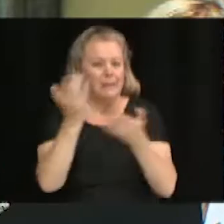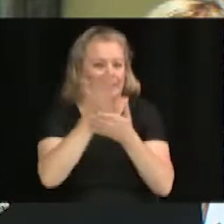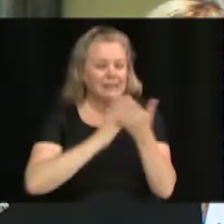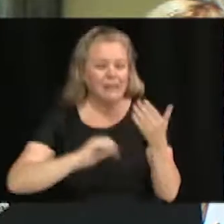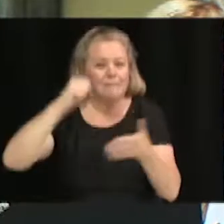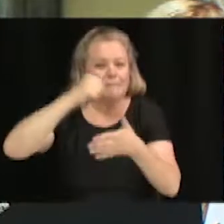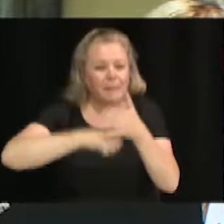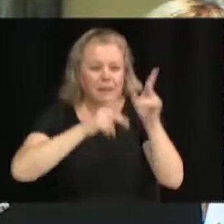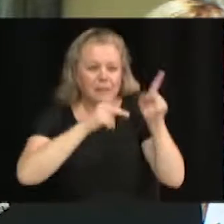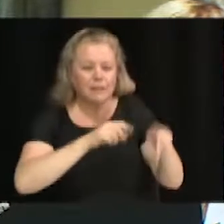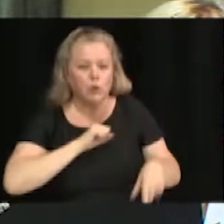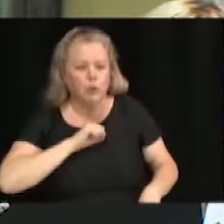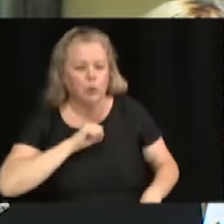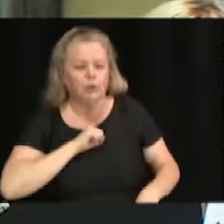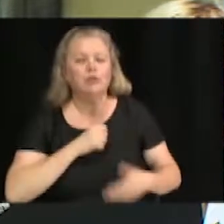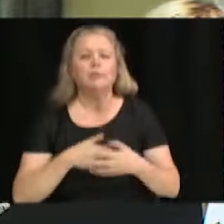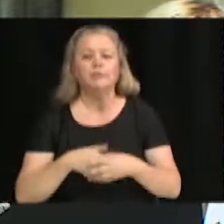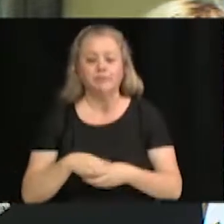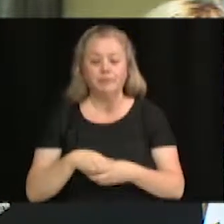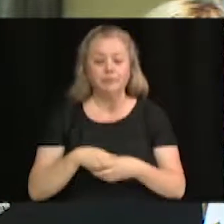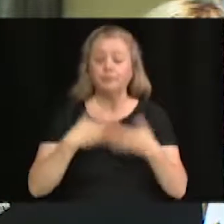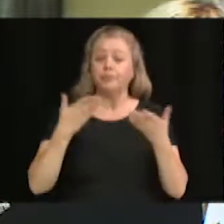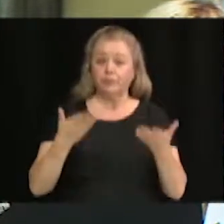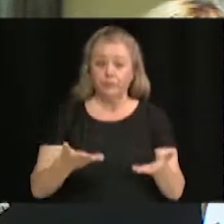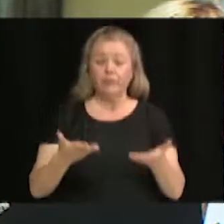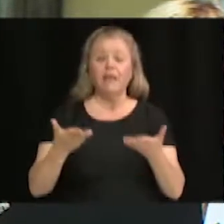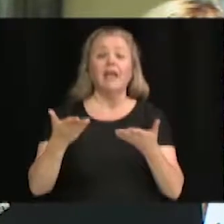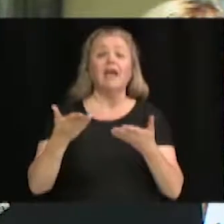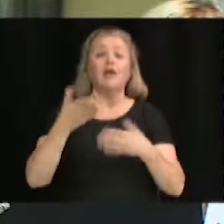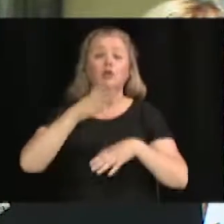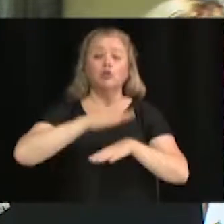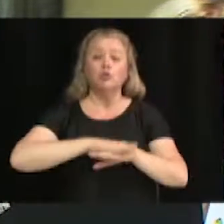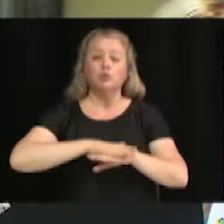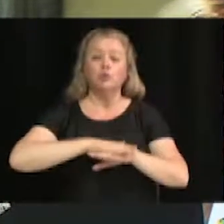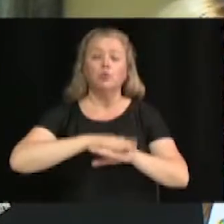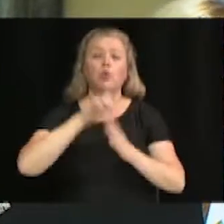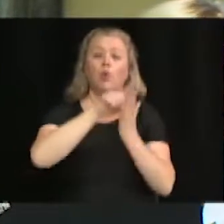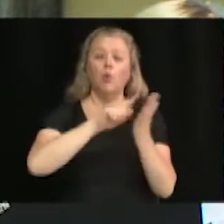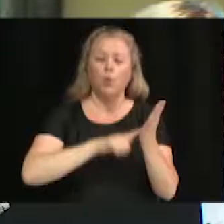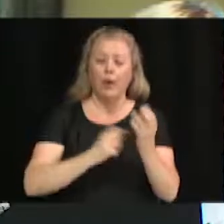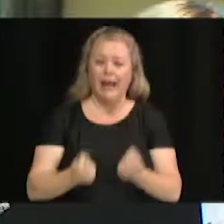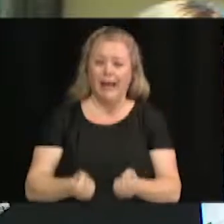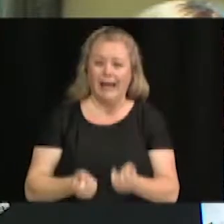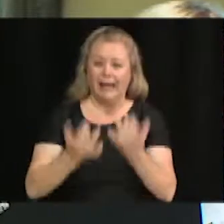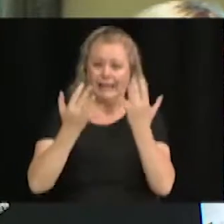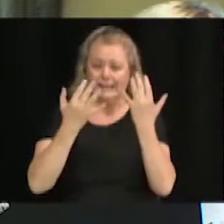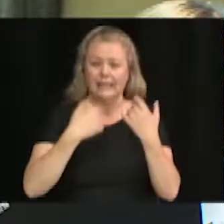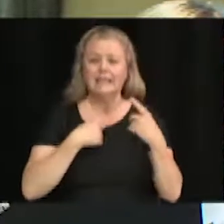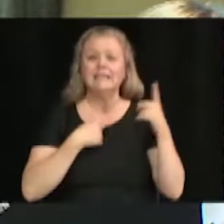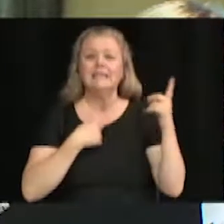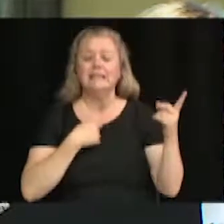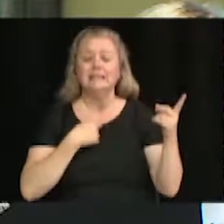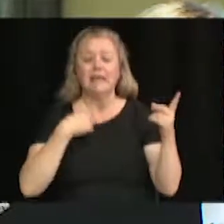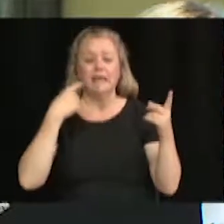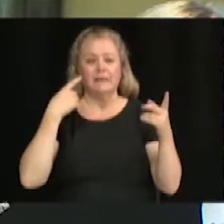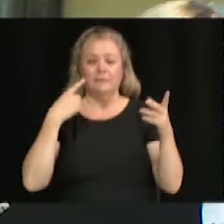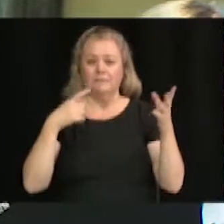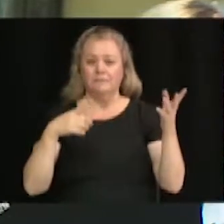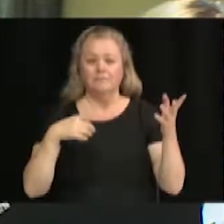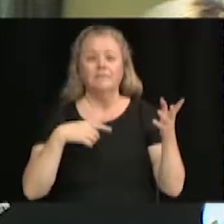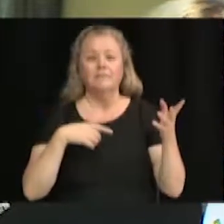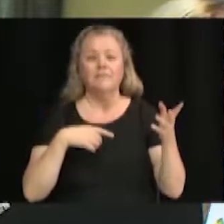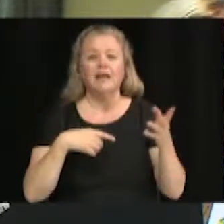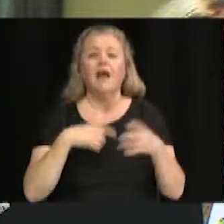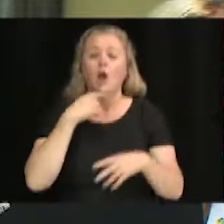sur la sécurité incendie qui prescrit à toute autorité locale chargée de l'application des mesures prévues à un schéma de couverture de risque, l